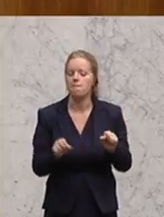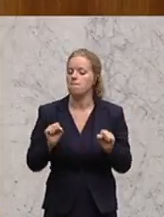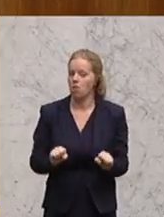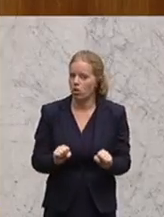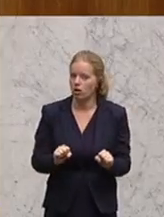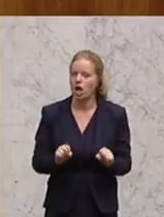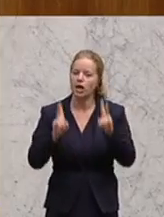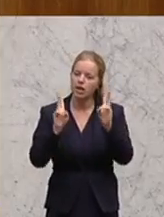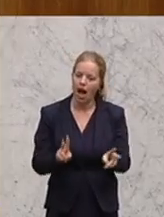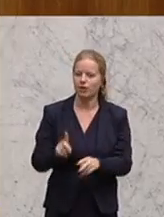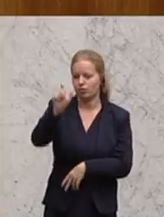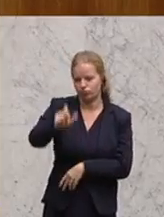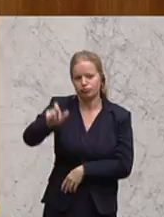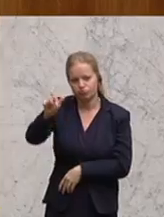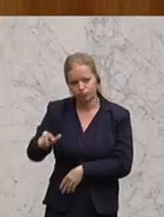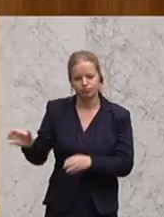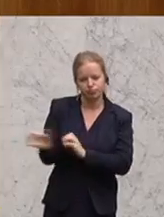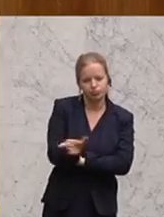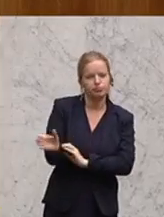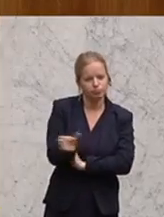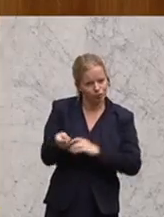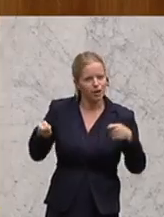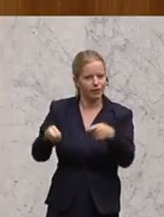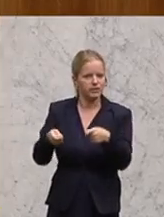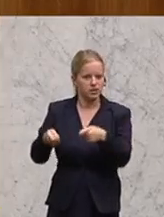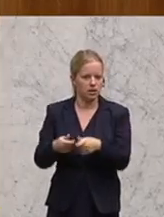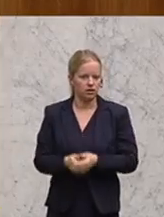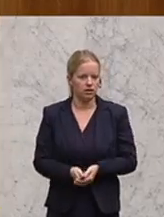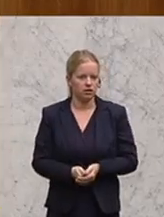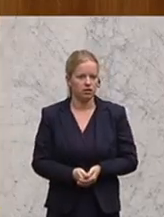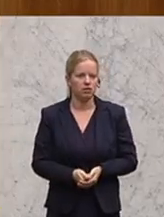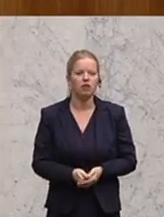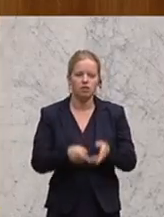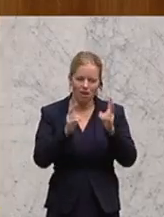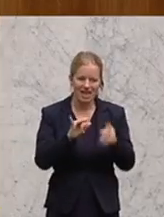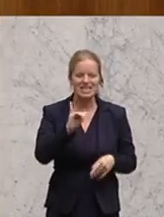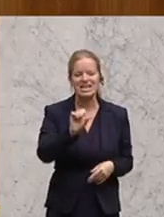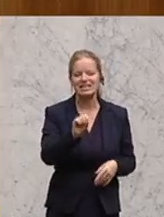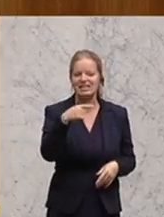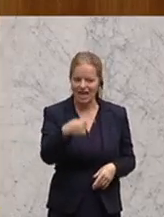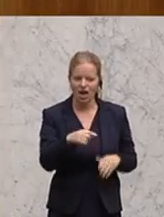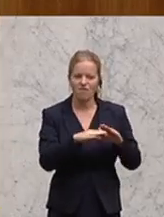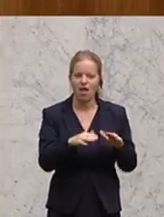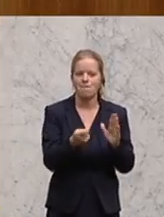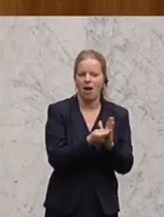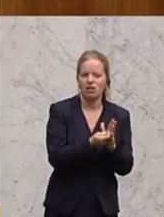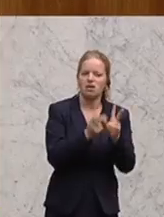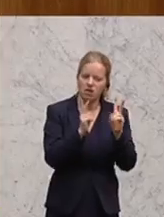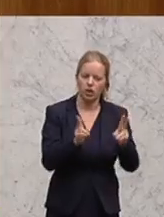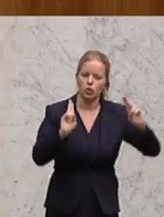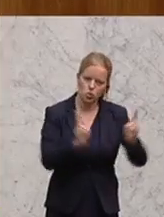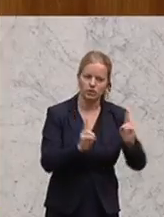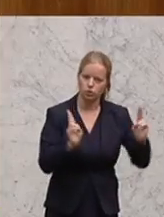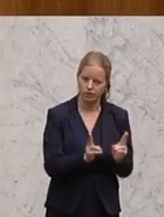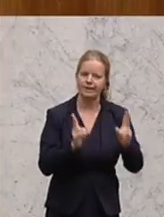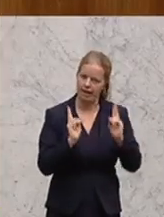Humankapital zu investieren. Auch beim FLAV-Beitrag und beim ISG-Beitrag besteht ein Kürzungspotenzial. Summa